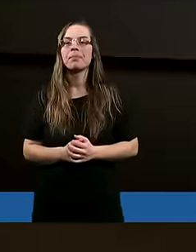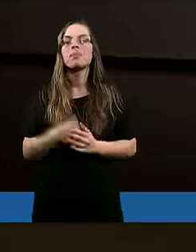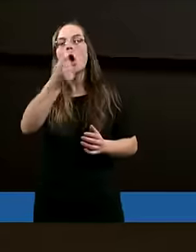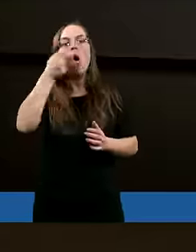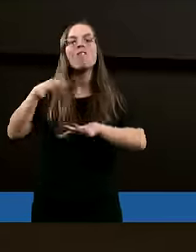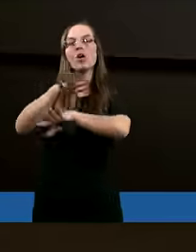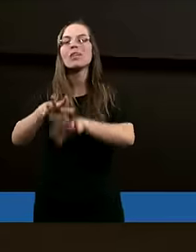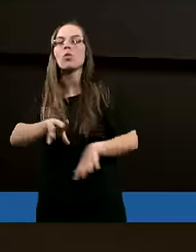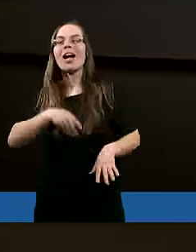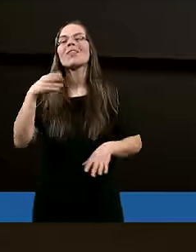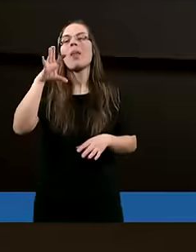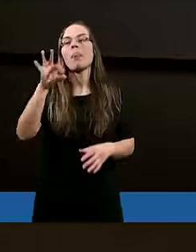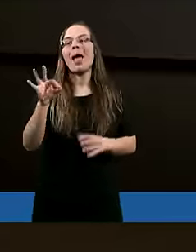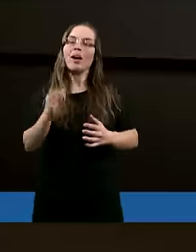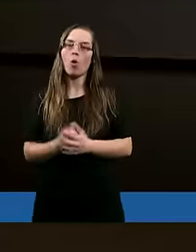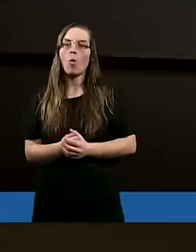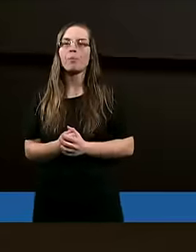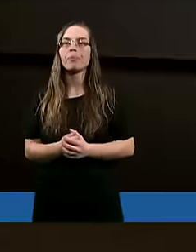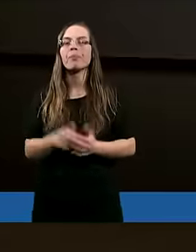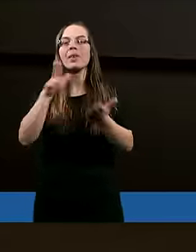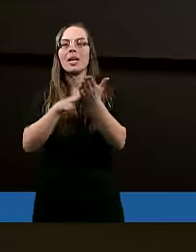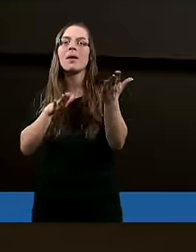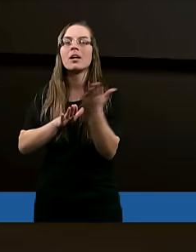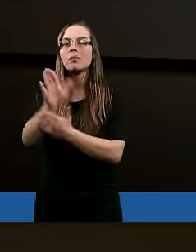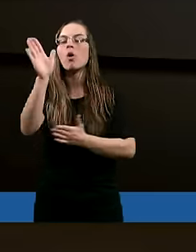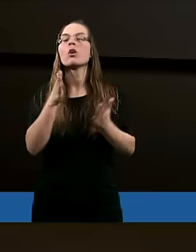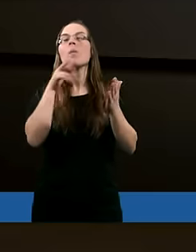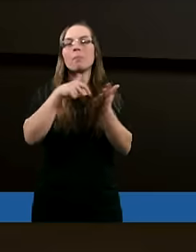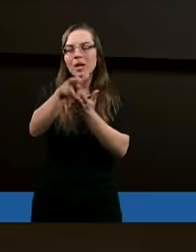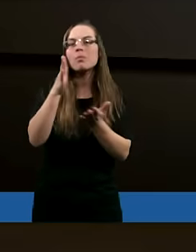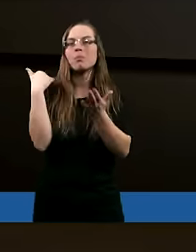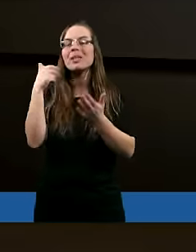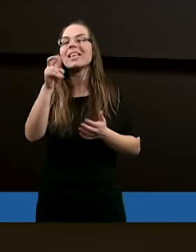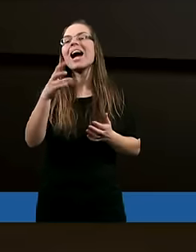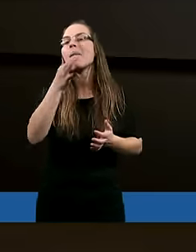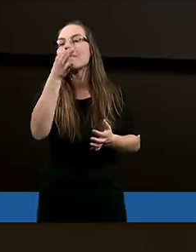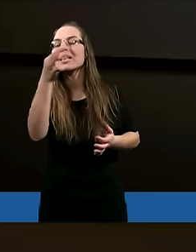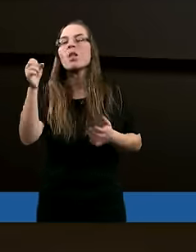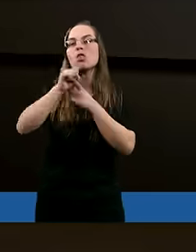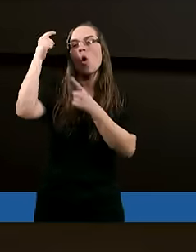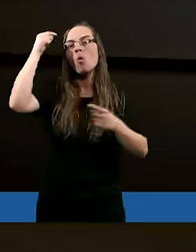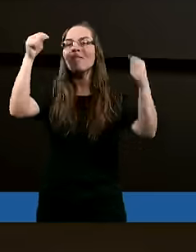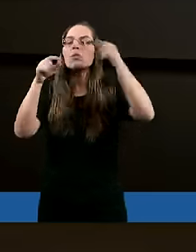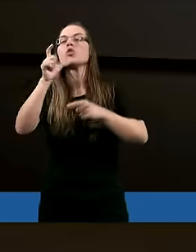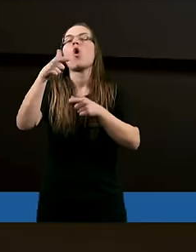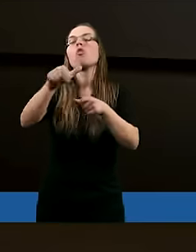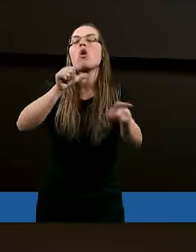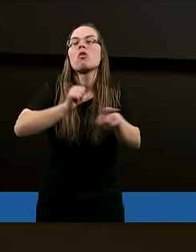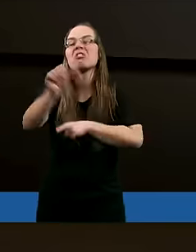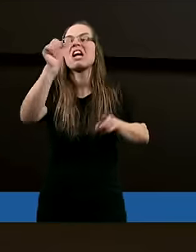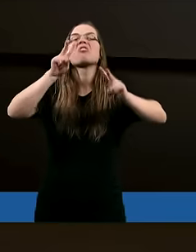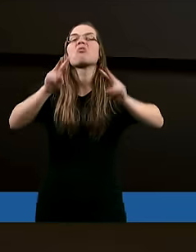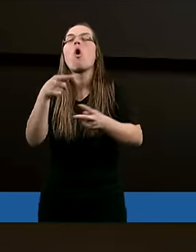Owoce Ducha Świętego. Na początku od razu przychodzą mi takie pytania do głowy. Co to w ogóle jest?